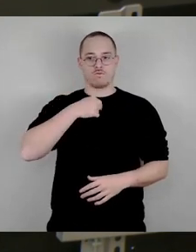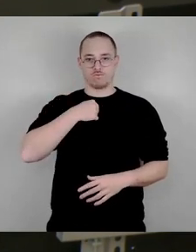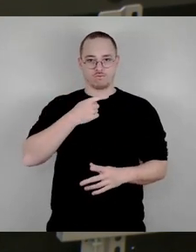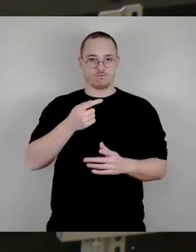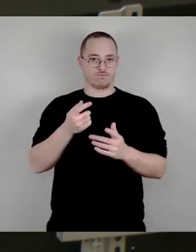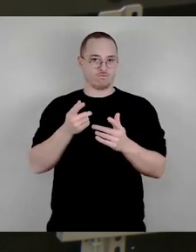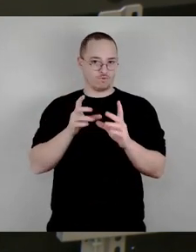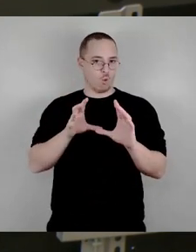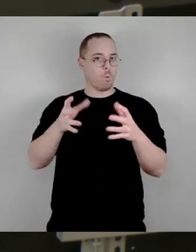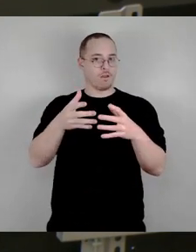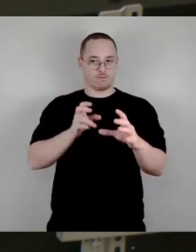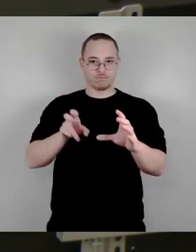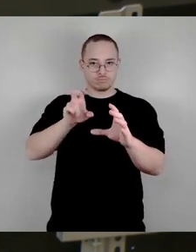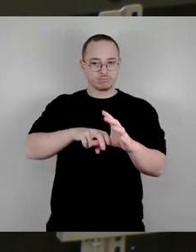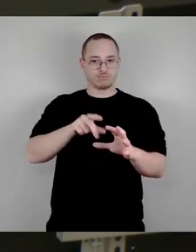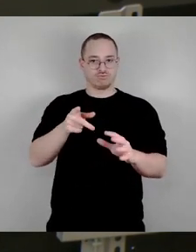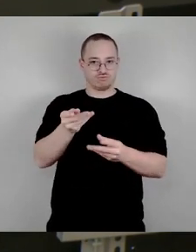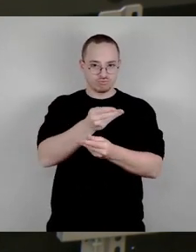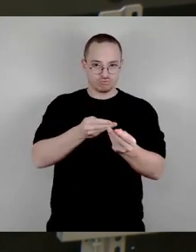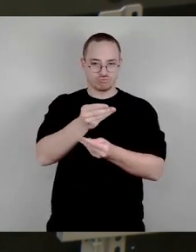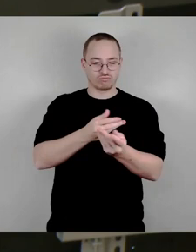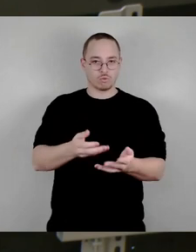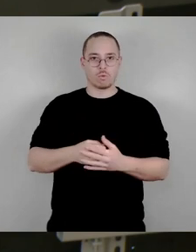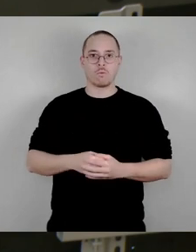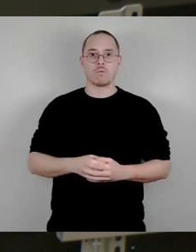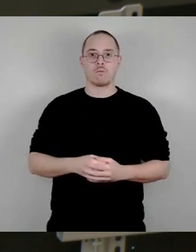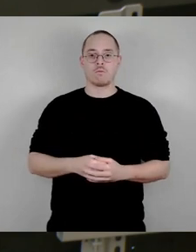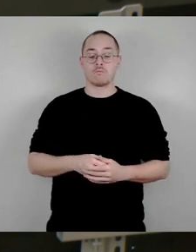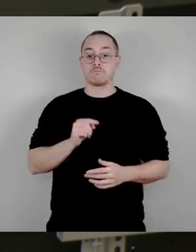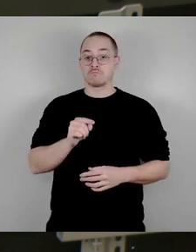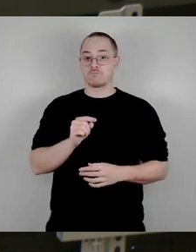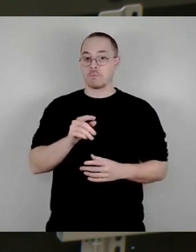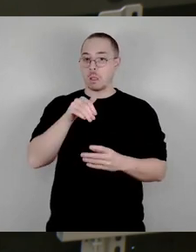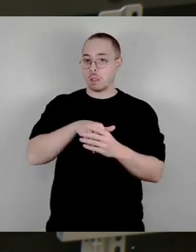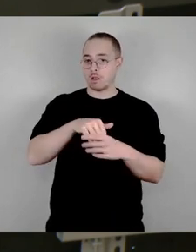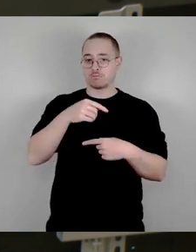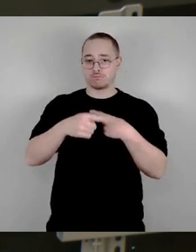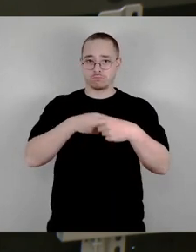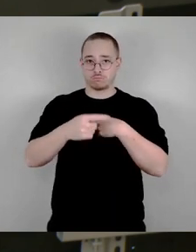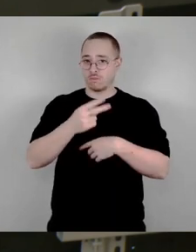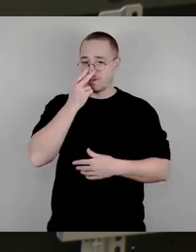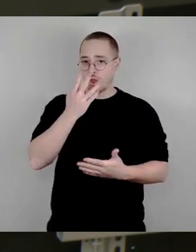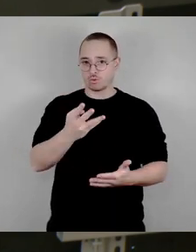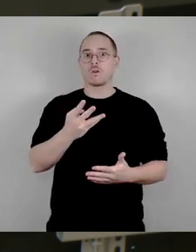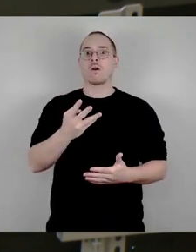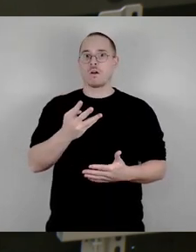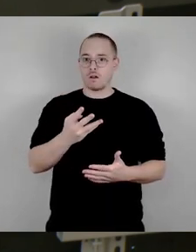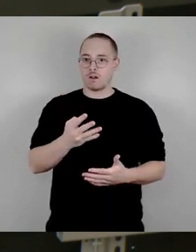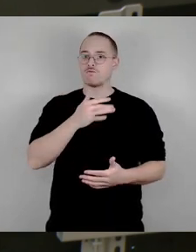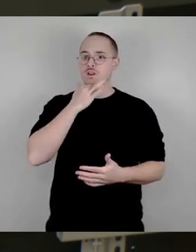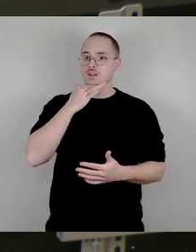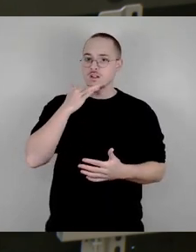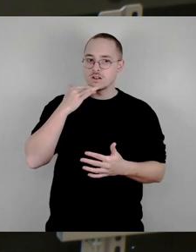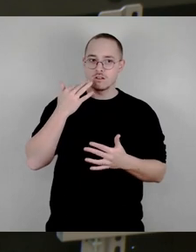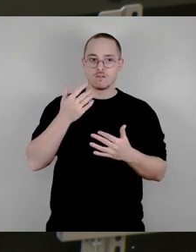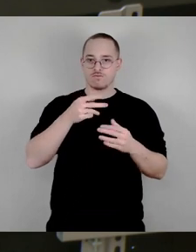sehr richtungsweisendes Vorgehen war, der Beteiligung und der Aushandlung von sehr unterschiedlichen